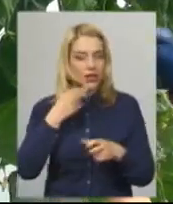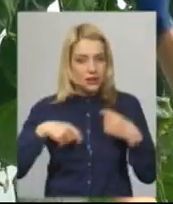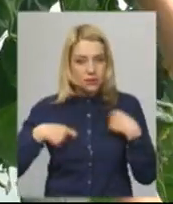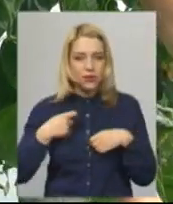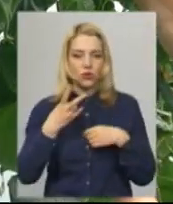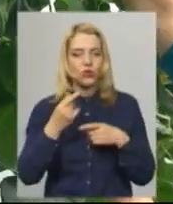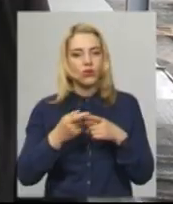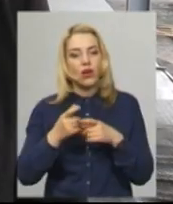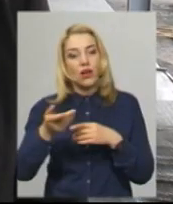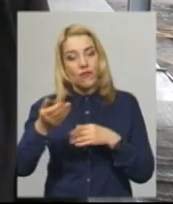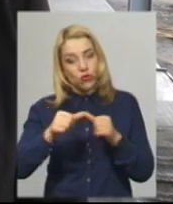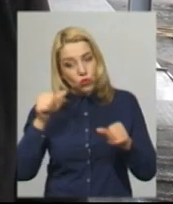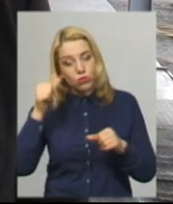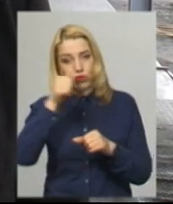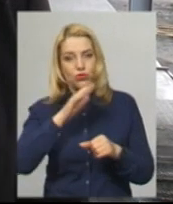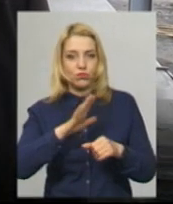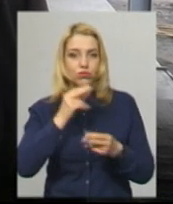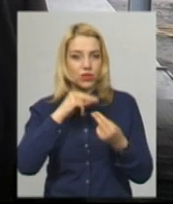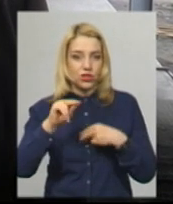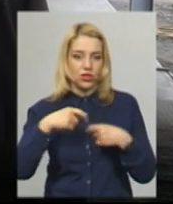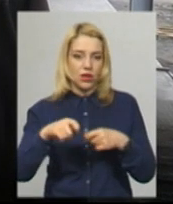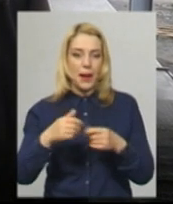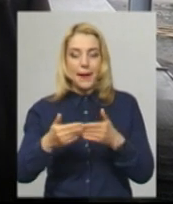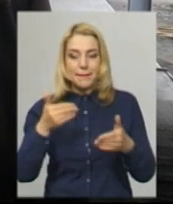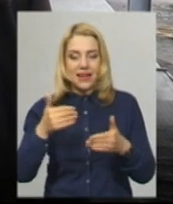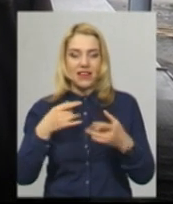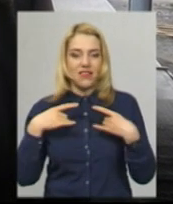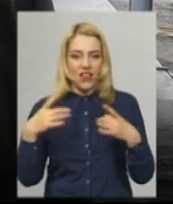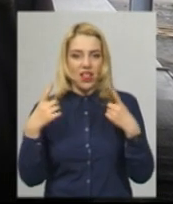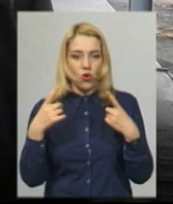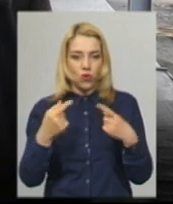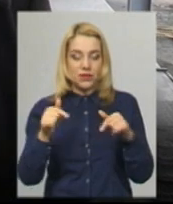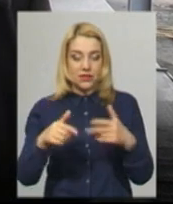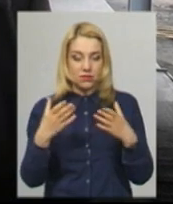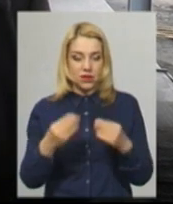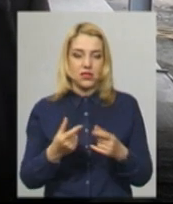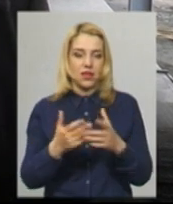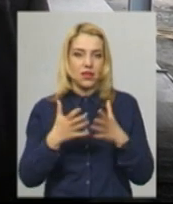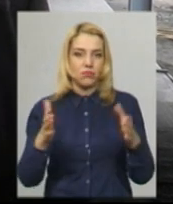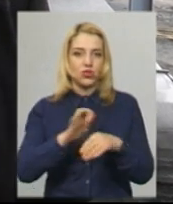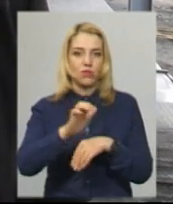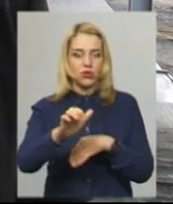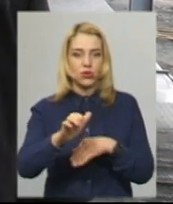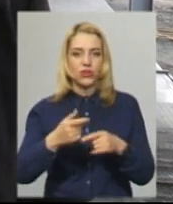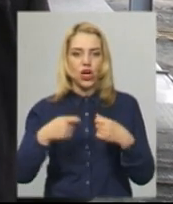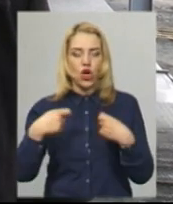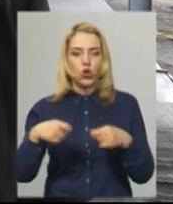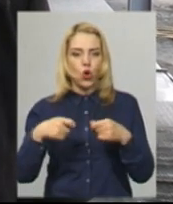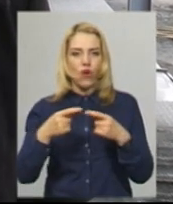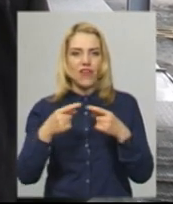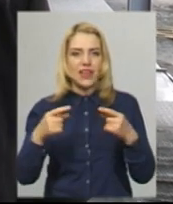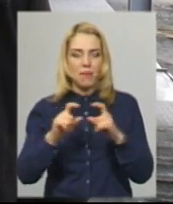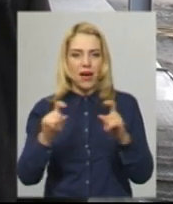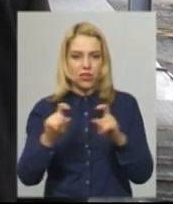огірки продавалися жвавіше. Цими днями перед Великоднем із овочевих складів у Хмельницькому чиненайбільші поставки в торговельному мережу овочів та